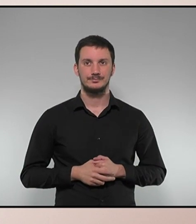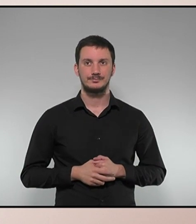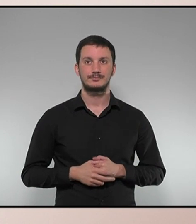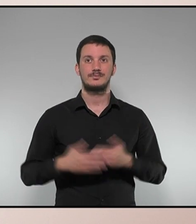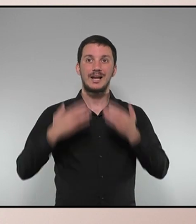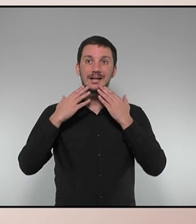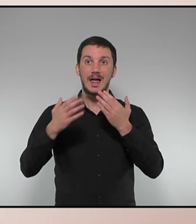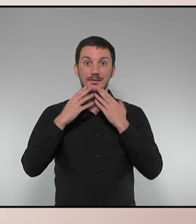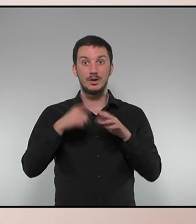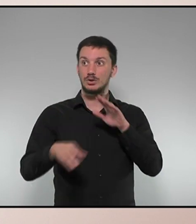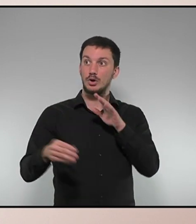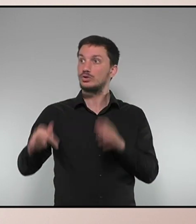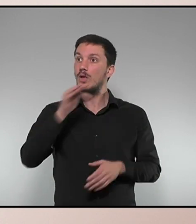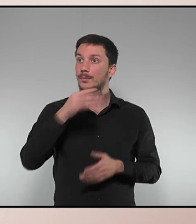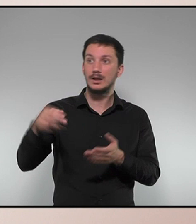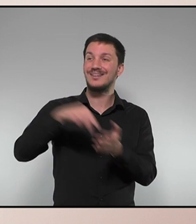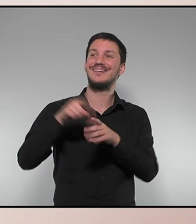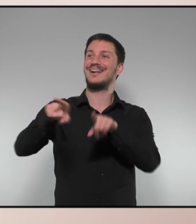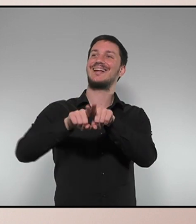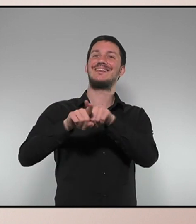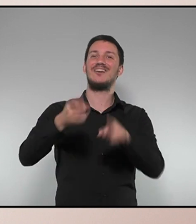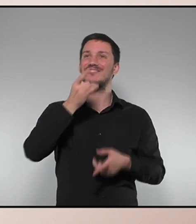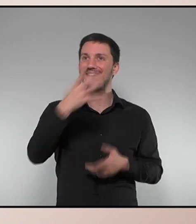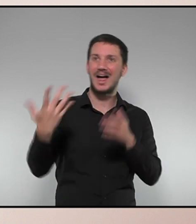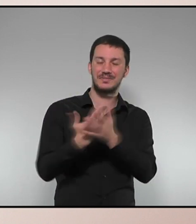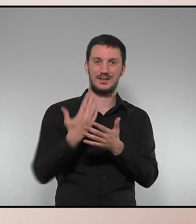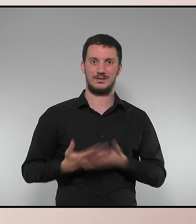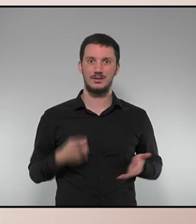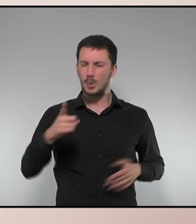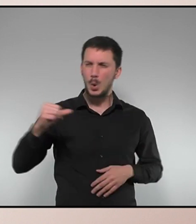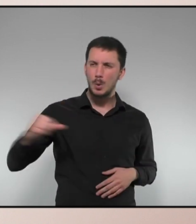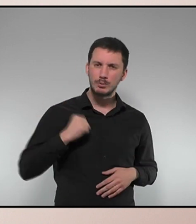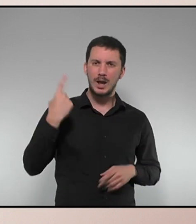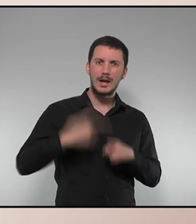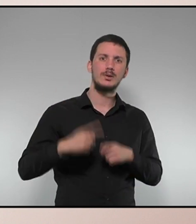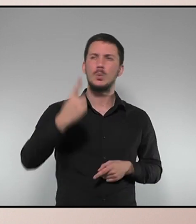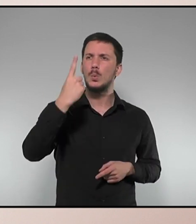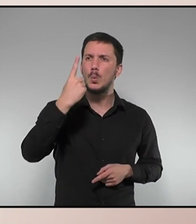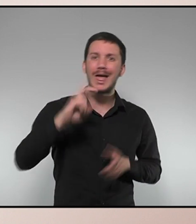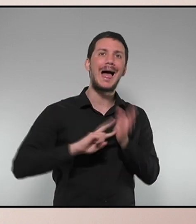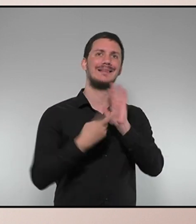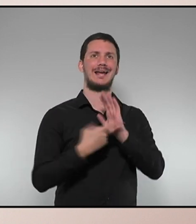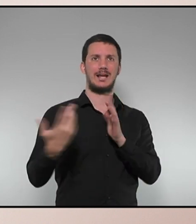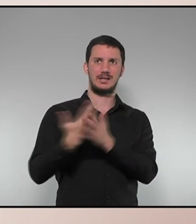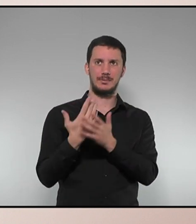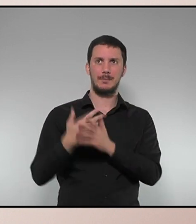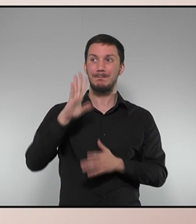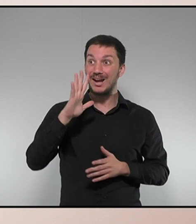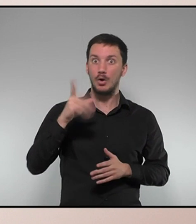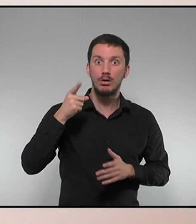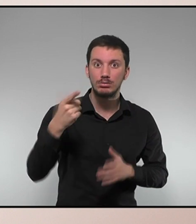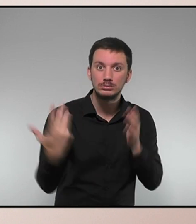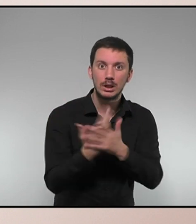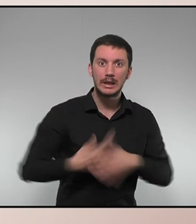gràcies. Doncs segueixen instal·lats en la crítica fàcil, però ha tingut l'oportunitat de formular una mínima alternativa i no n'ha formulat cap.